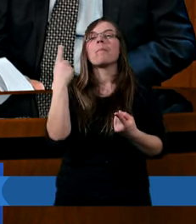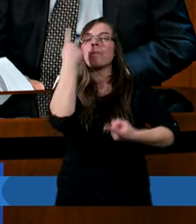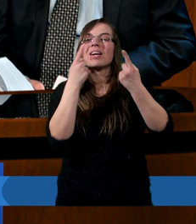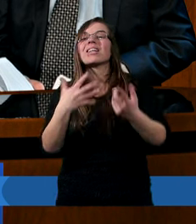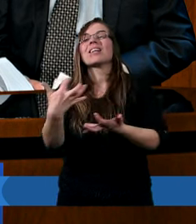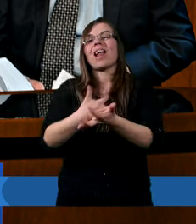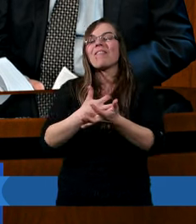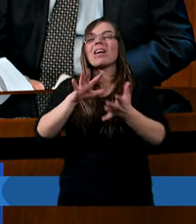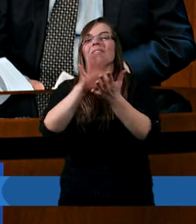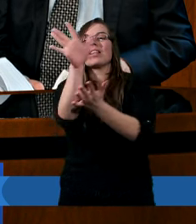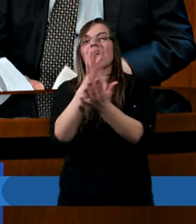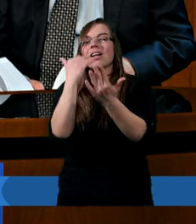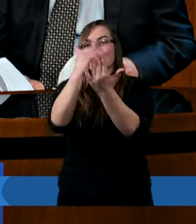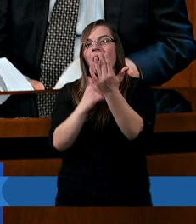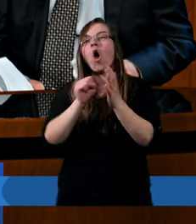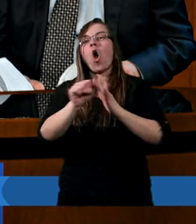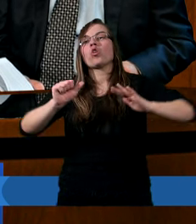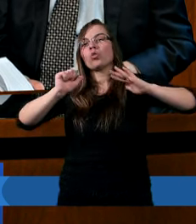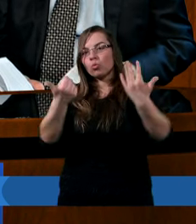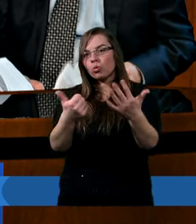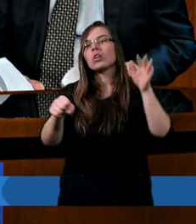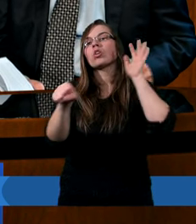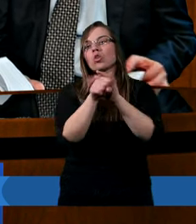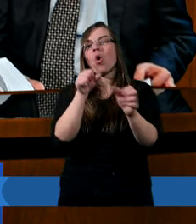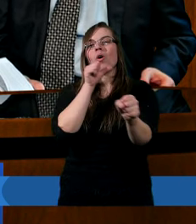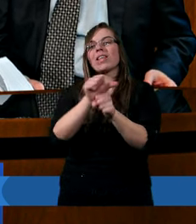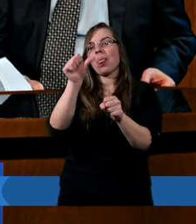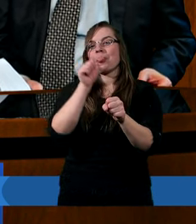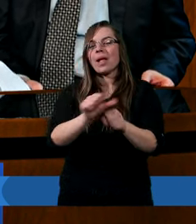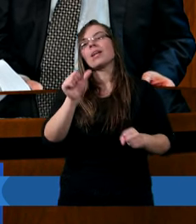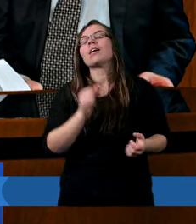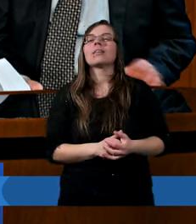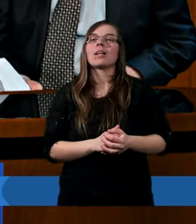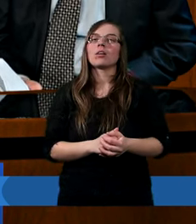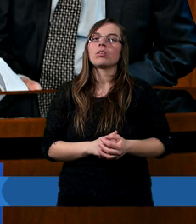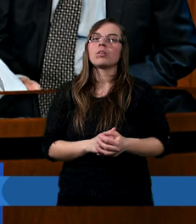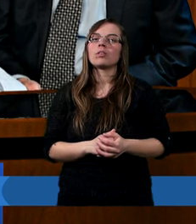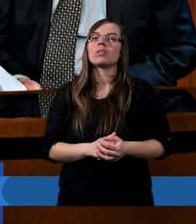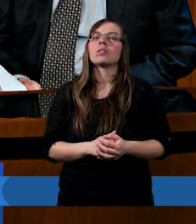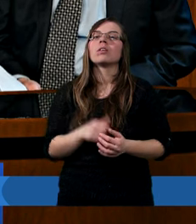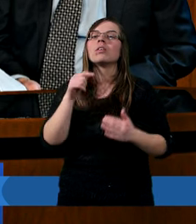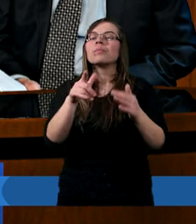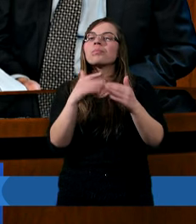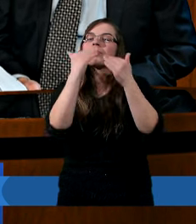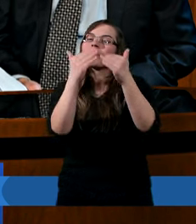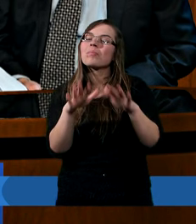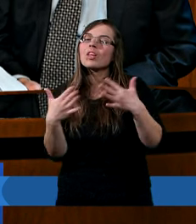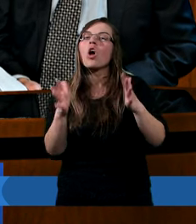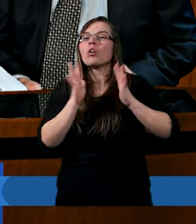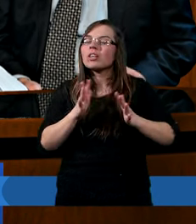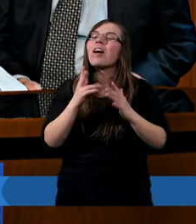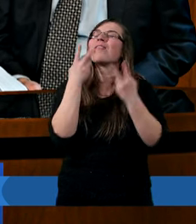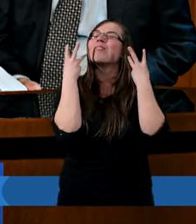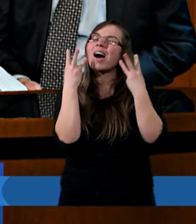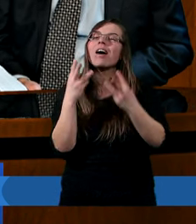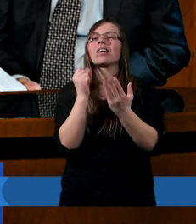myśli zawarte w tekstach od szóstego do jedenastego. Taki dosyć skromny, ale jednak